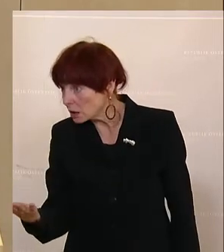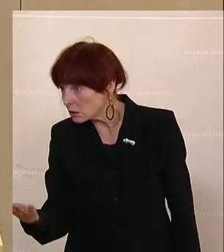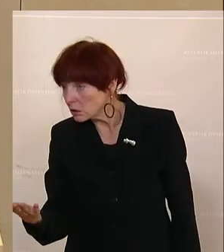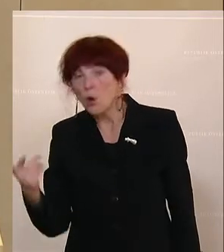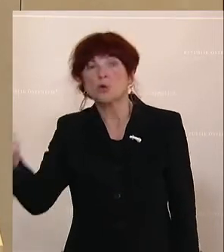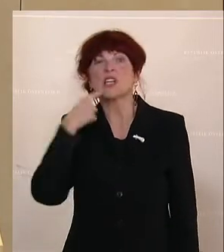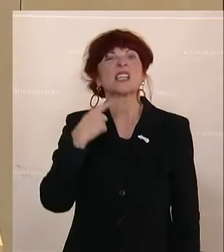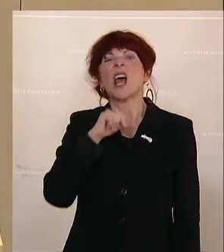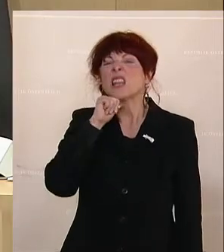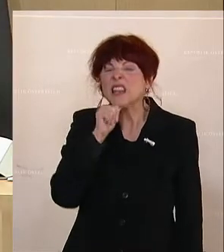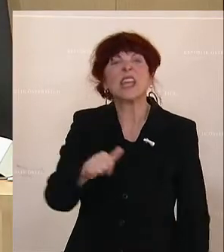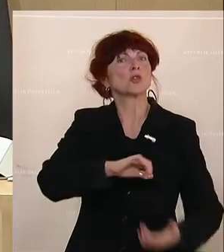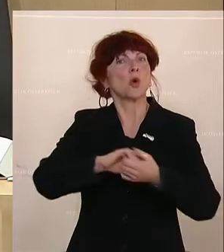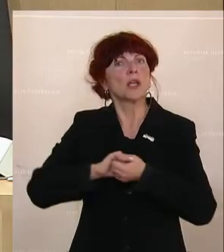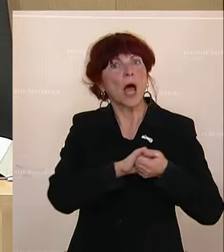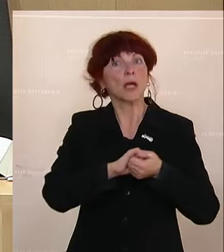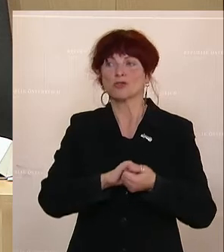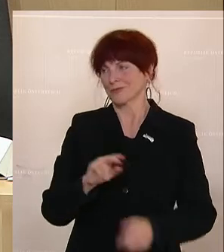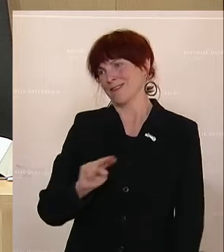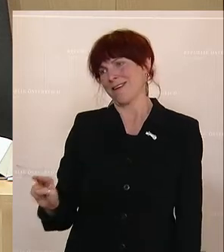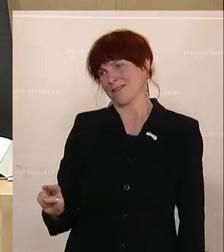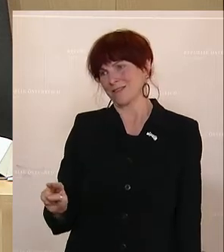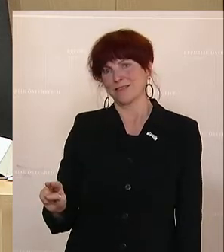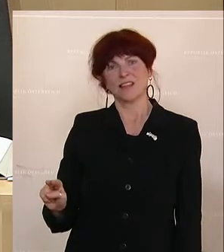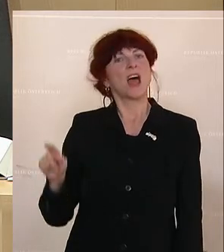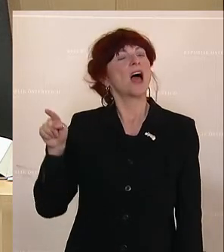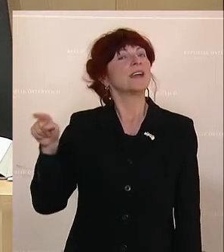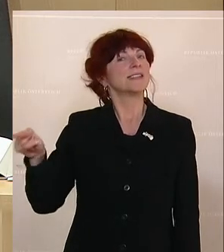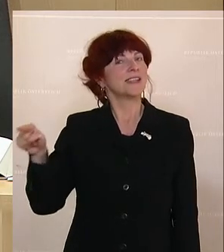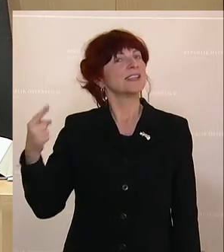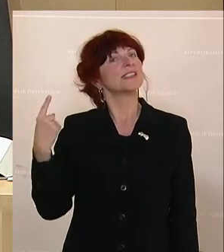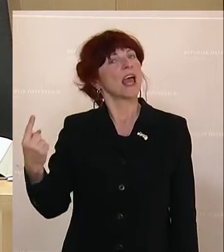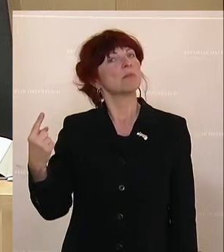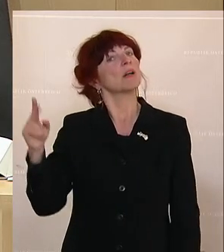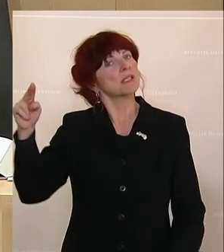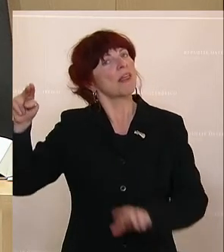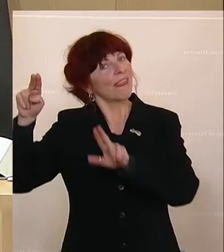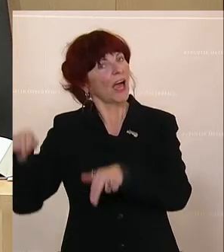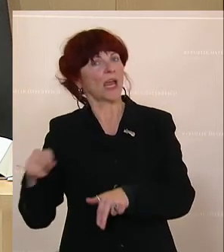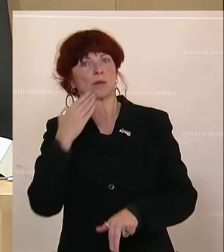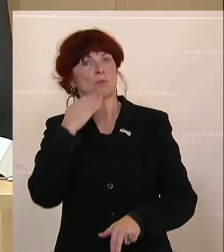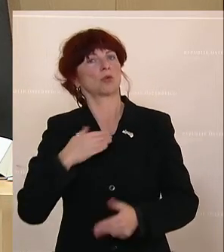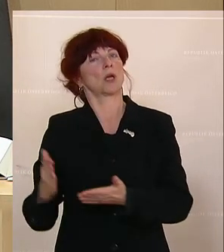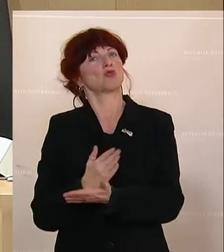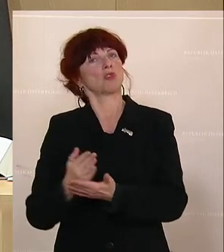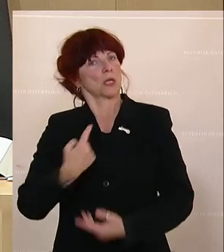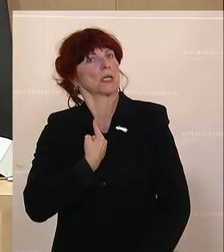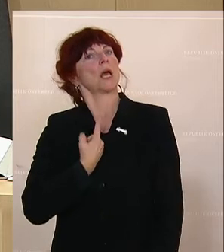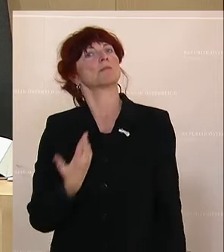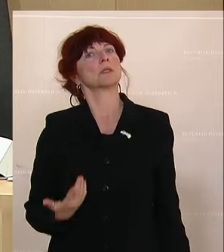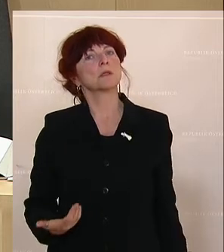unsolidarisch. Das sind Sie nicht. Sie machen nur von Ihren Rechten Gebrauch, fühlen sich unter Druck gesetzt.